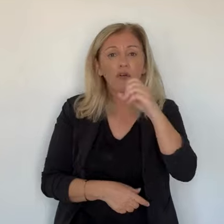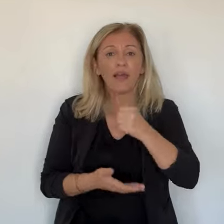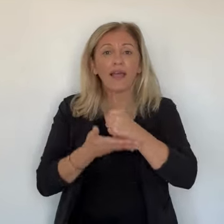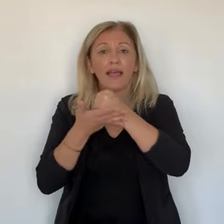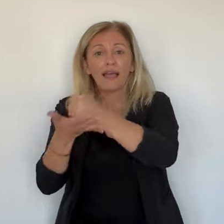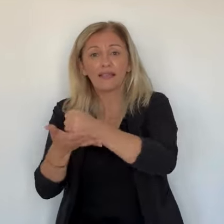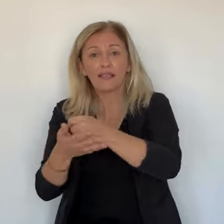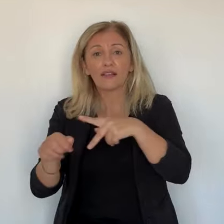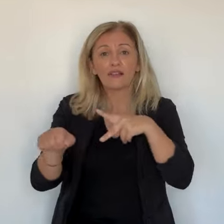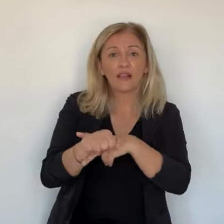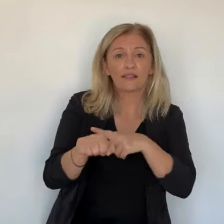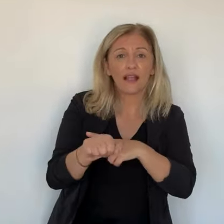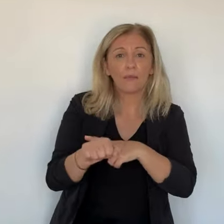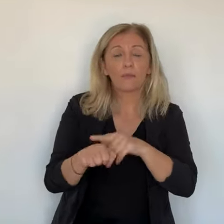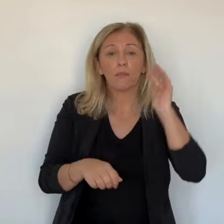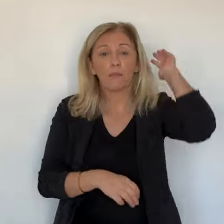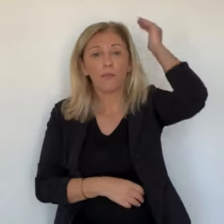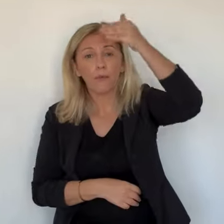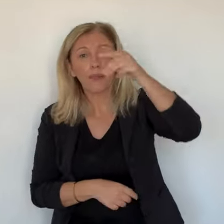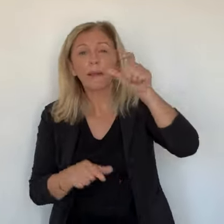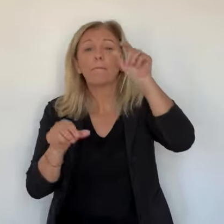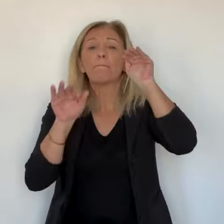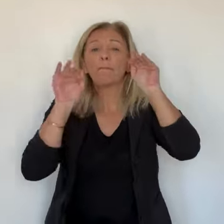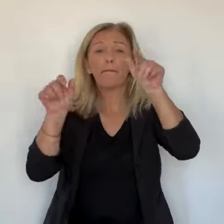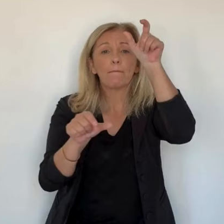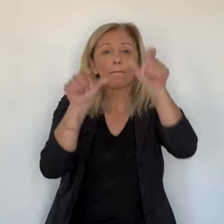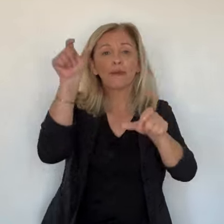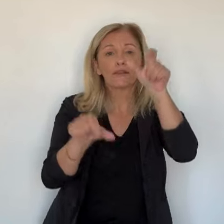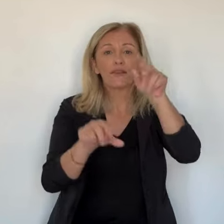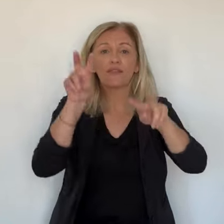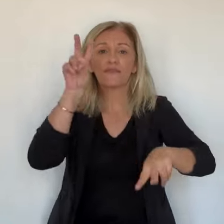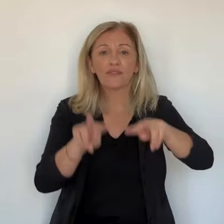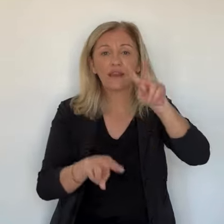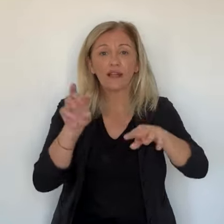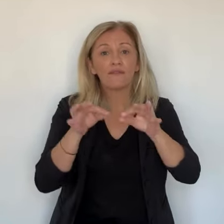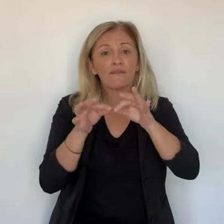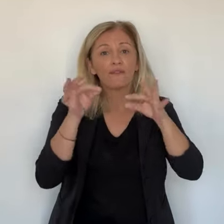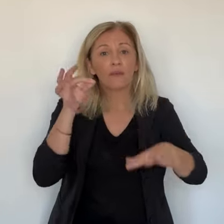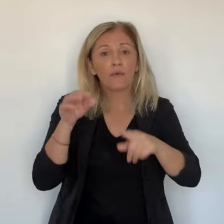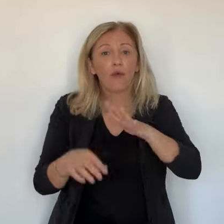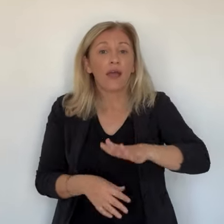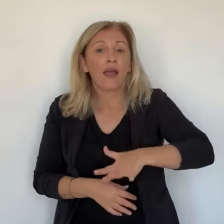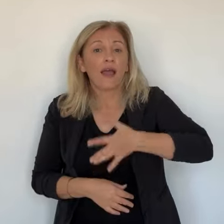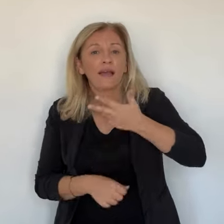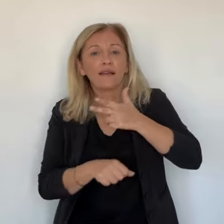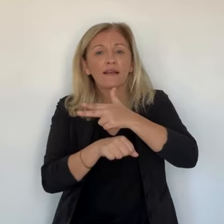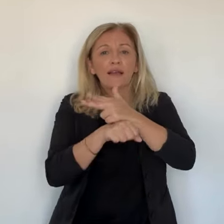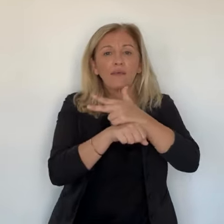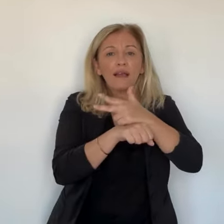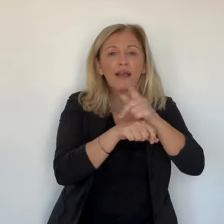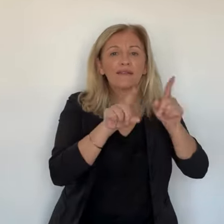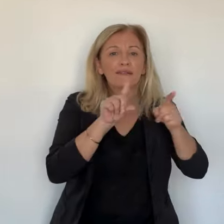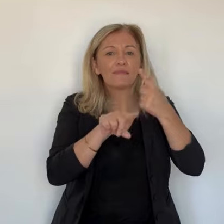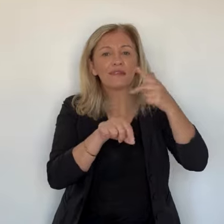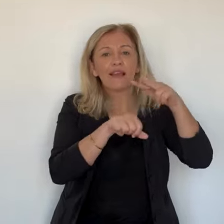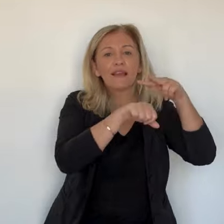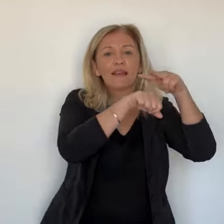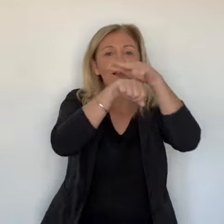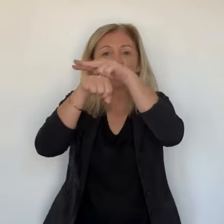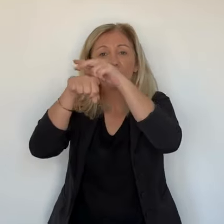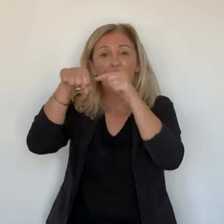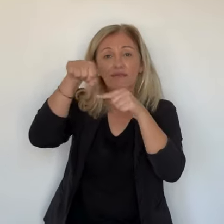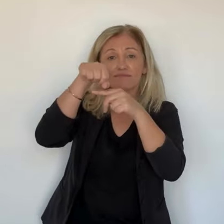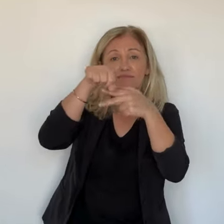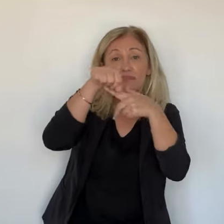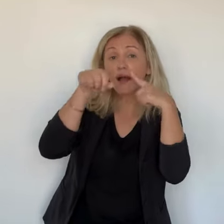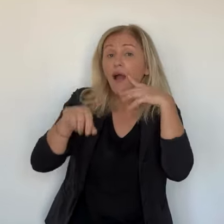au total plus de 100 personnes mobilisées, gendarmes, pompiers et même des habitants. Finalement, l